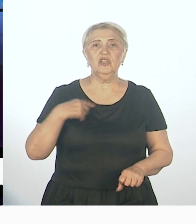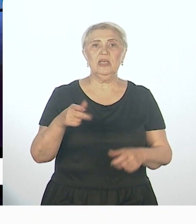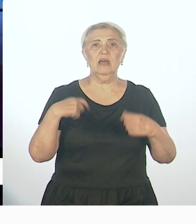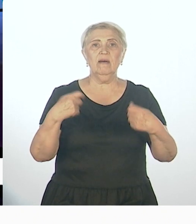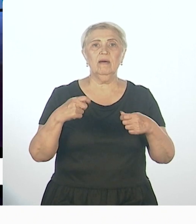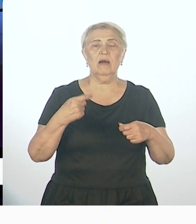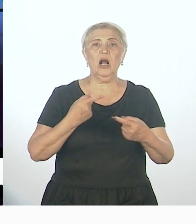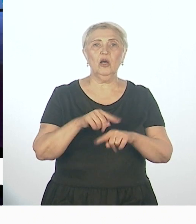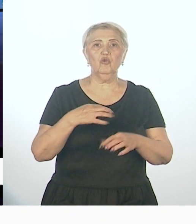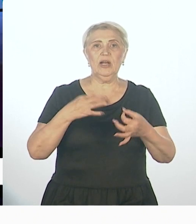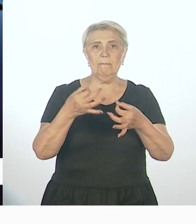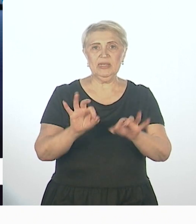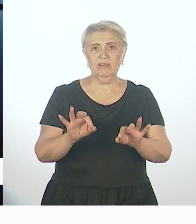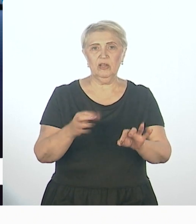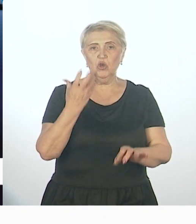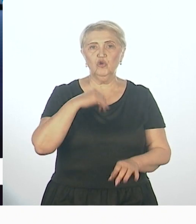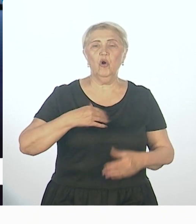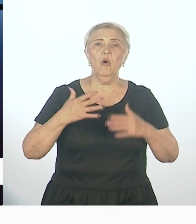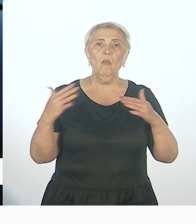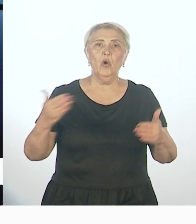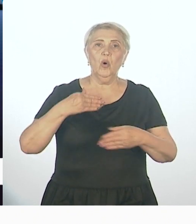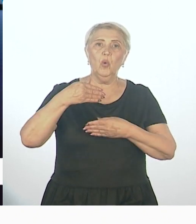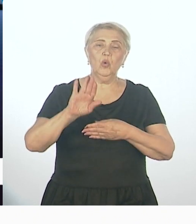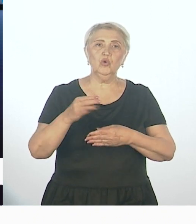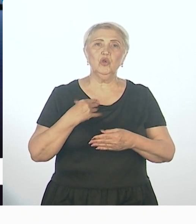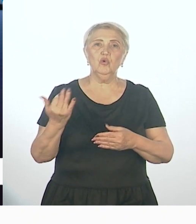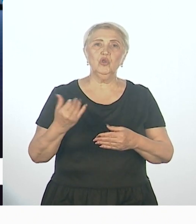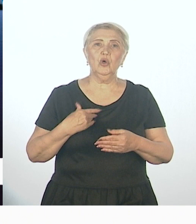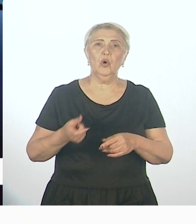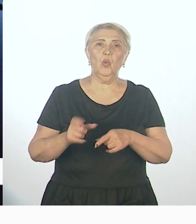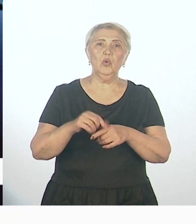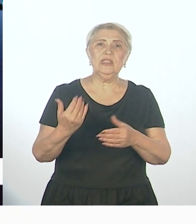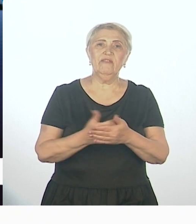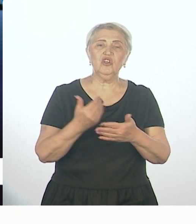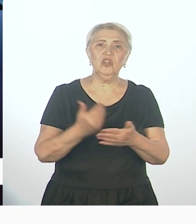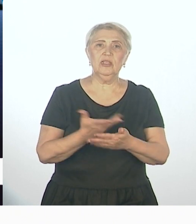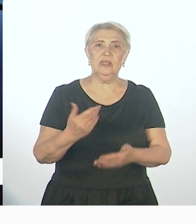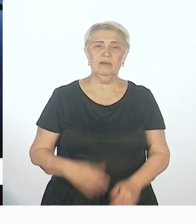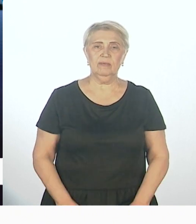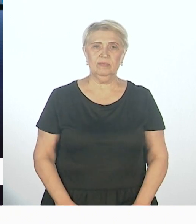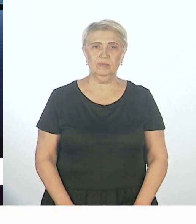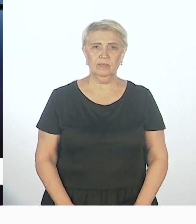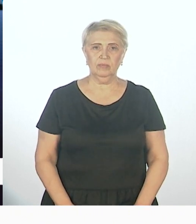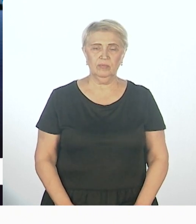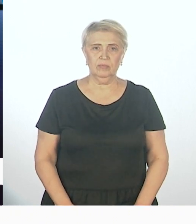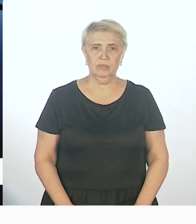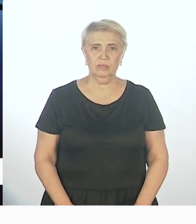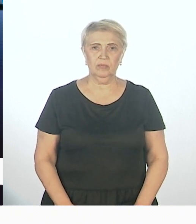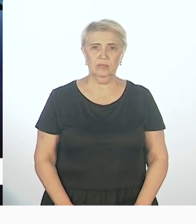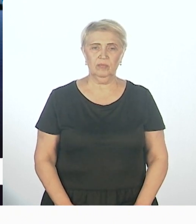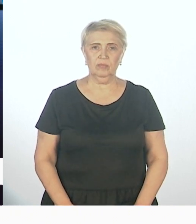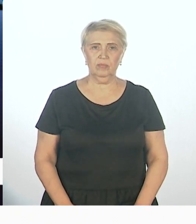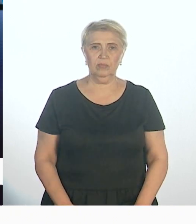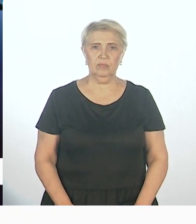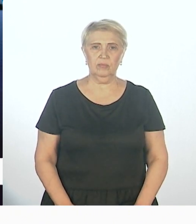позволяют еще более улучшить, усовершенствовать, именно направить со стороны общественности эту деятельность. То есть это своего рода